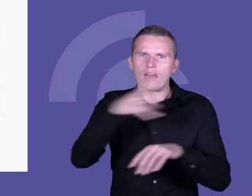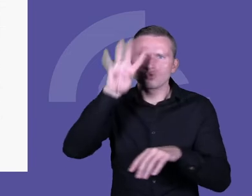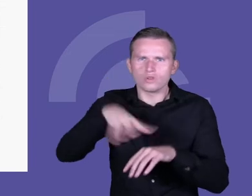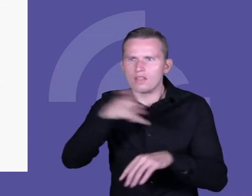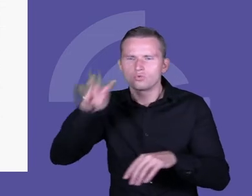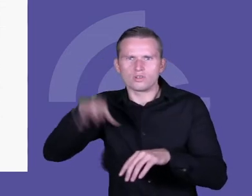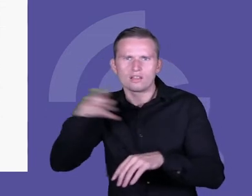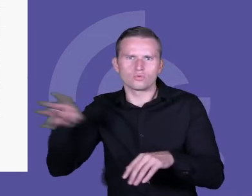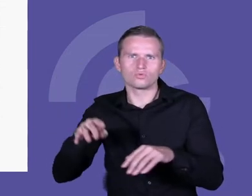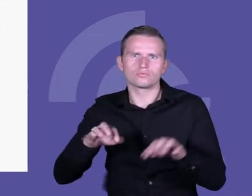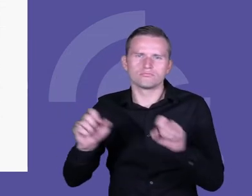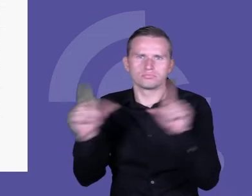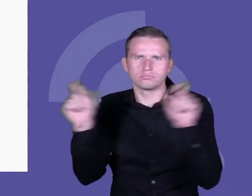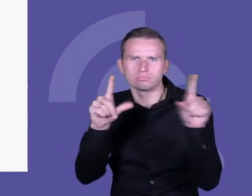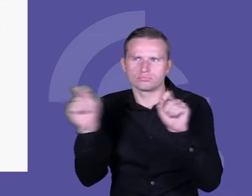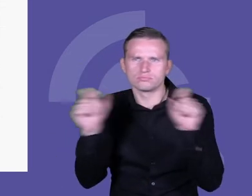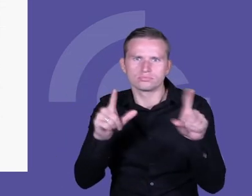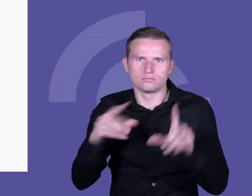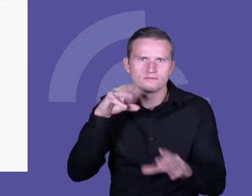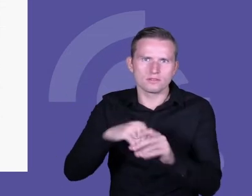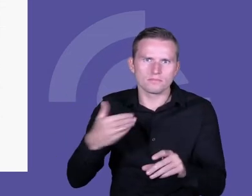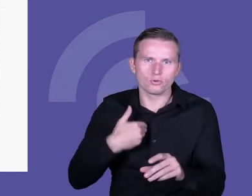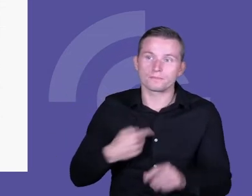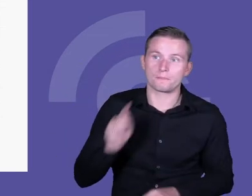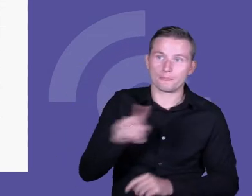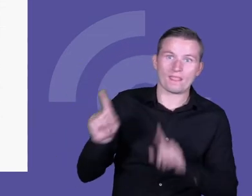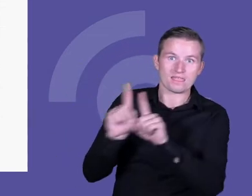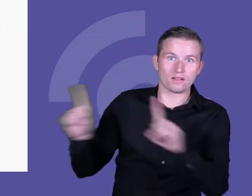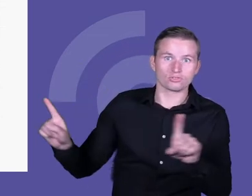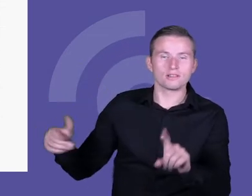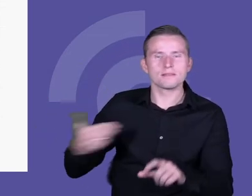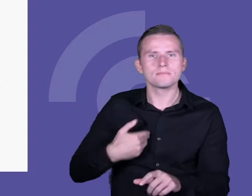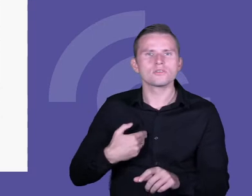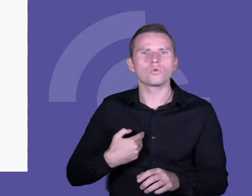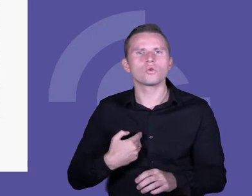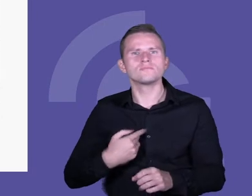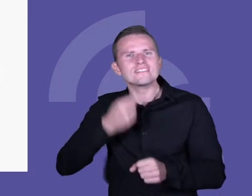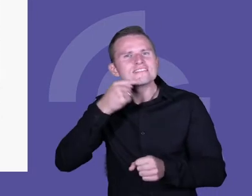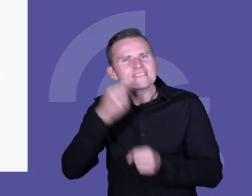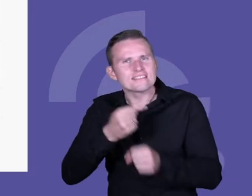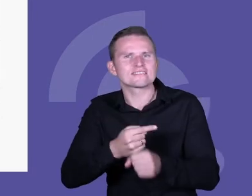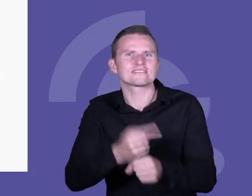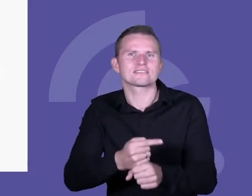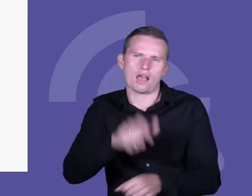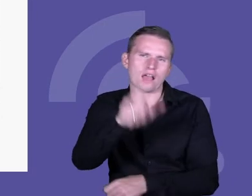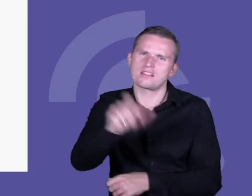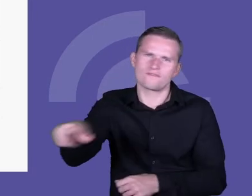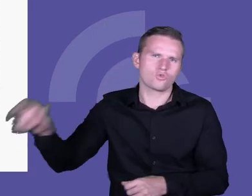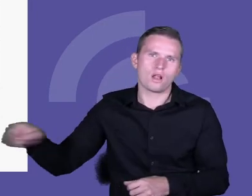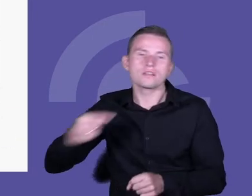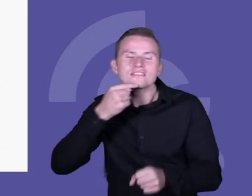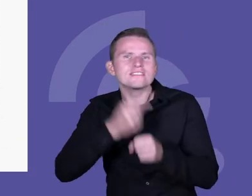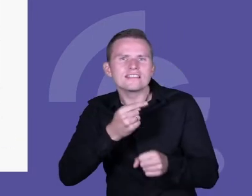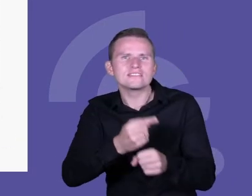I w ramach tego nauczyciele podejmowali indywidualne decyzje dotyczące tego, co będą